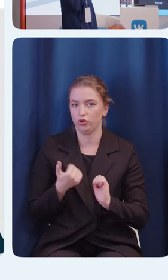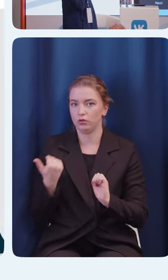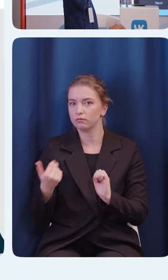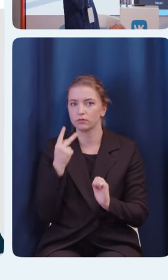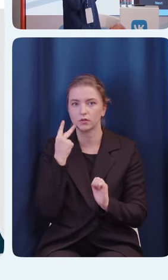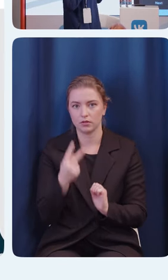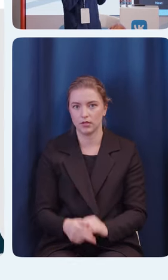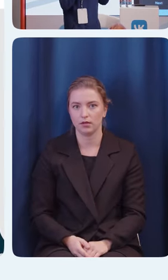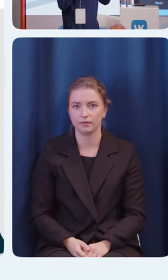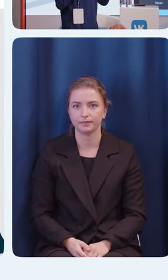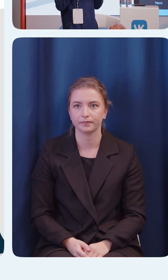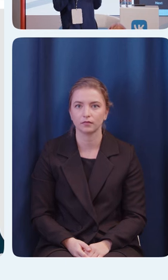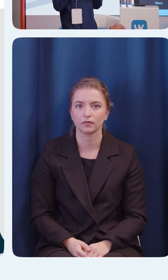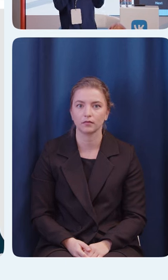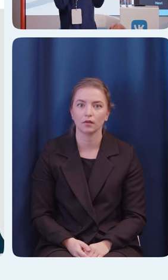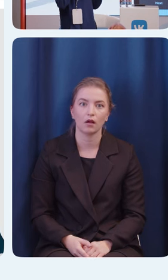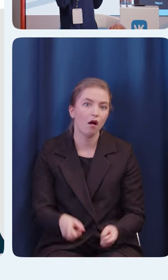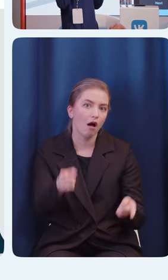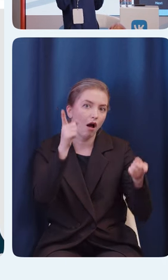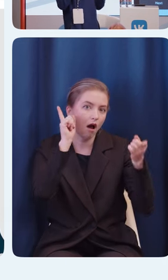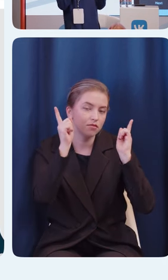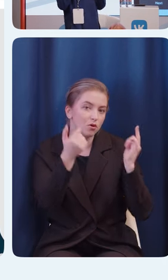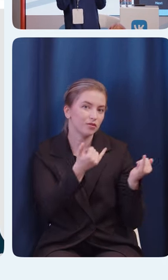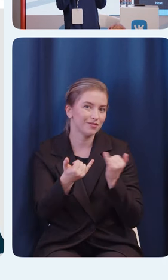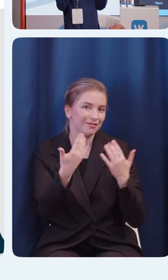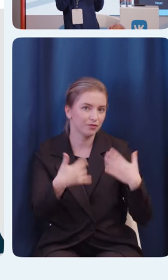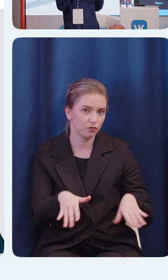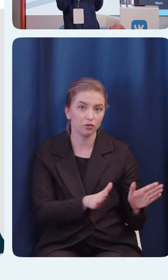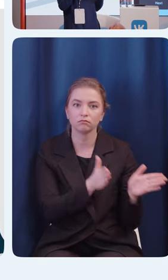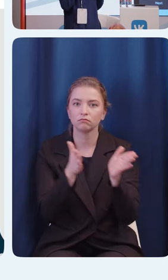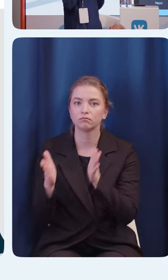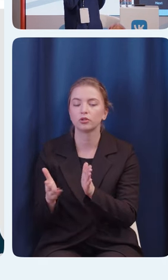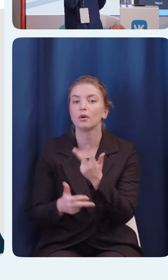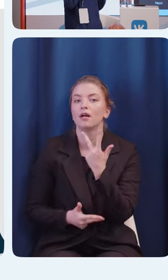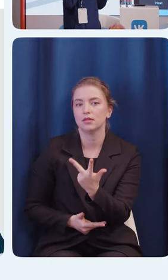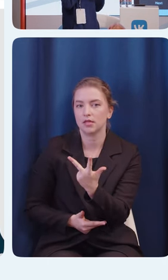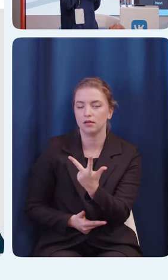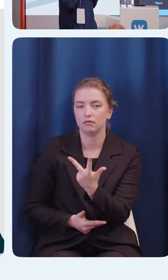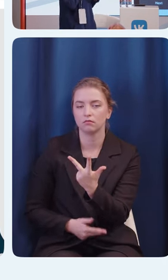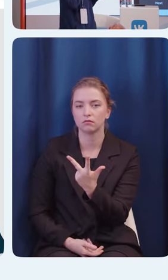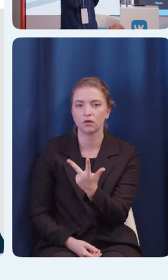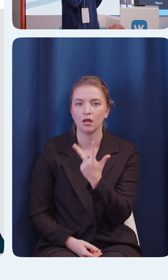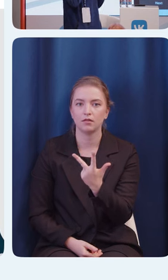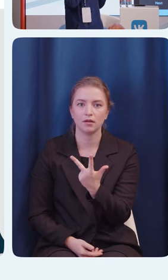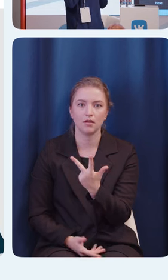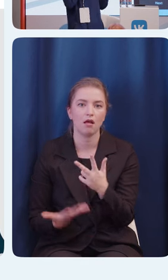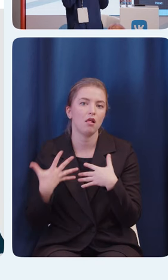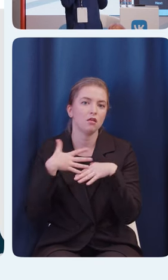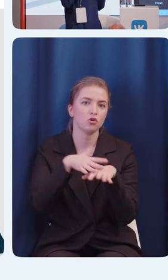сервисами Android мы закончили. Давайте перейдем к трем инклюзивным фичам,